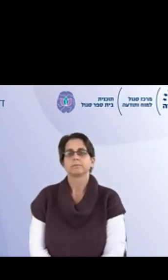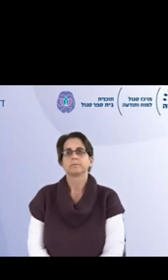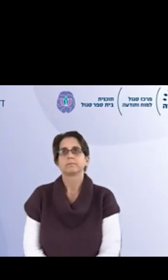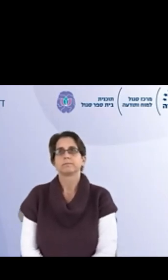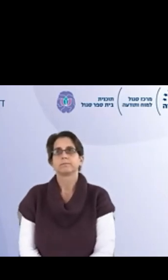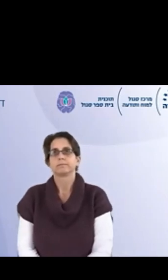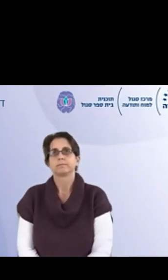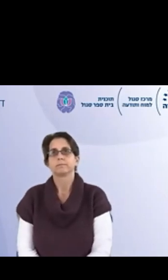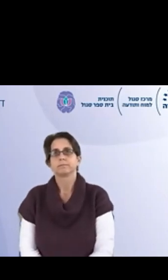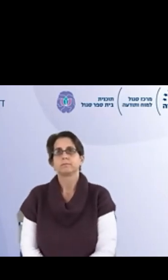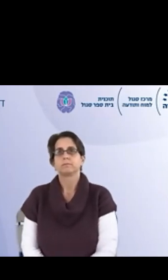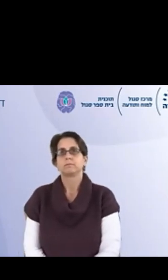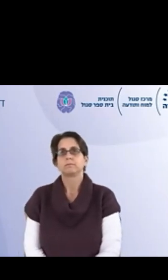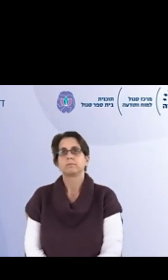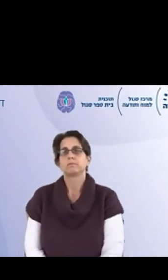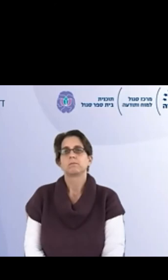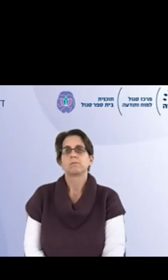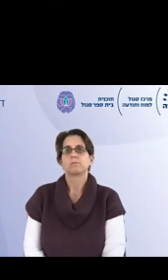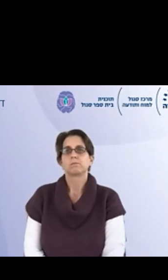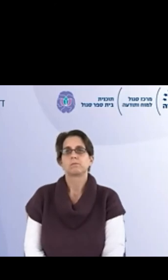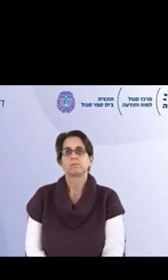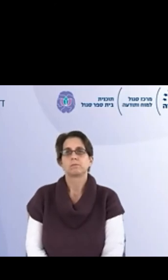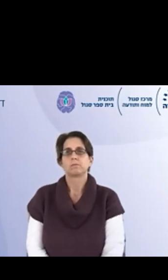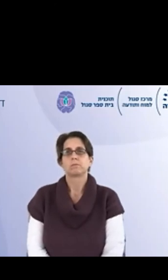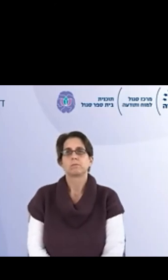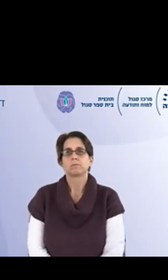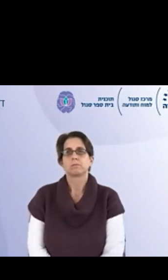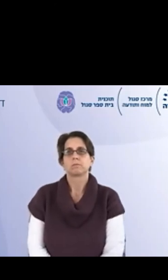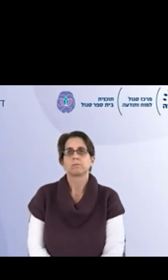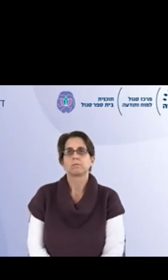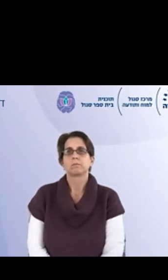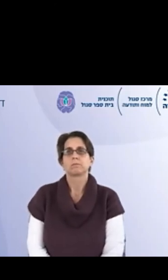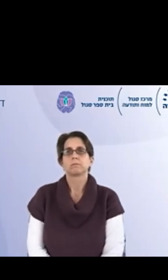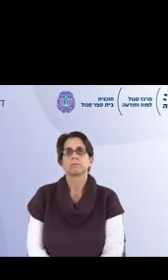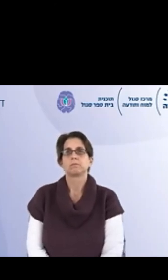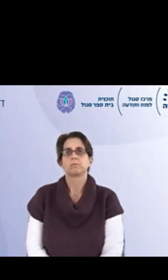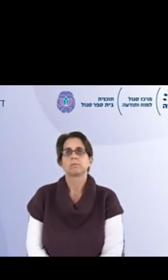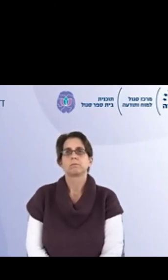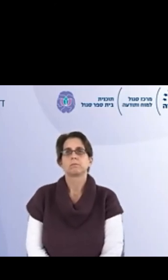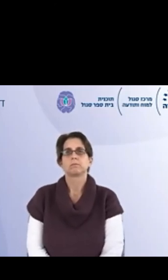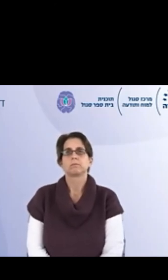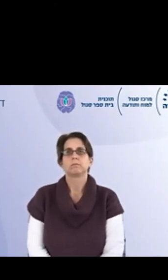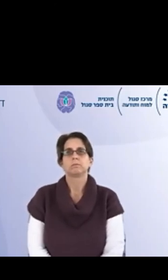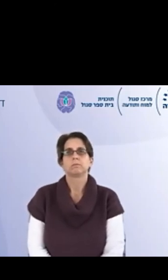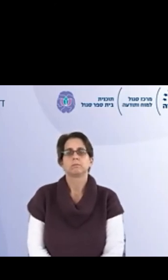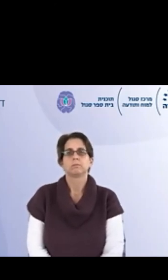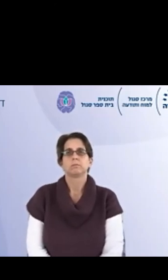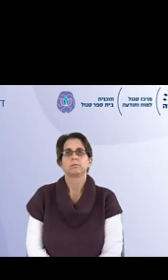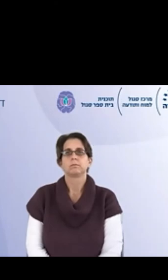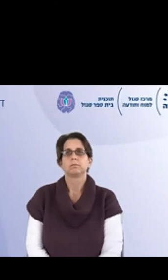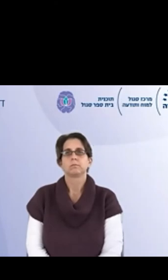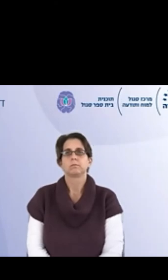להכניס מיד לשגרות ואפילו שגרות מוכרות. אז בעצם מה עשינו קודם? היה לנו באמת